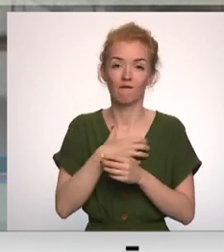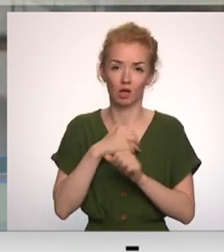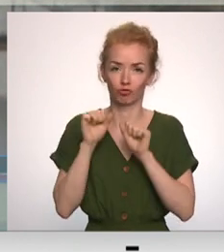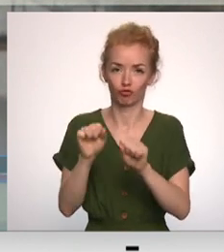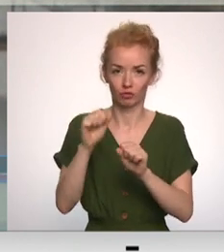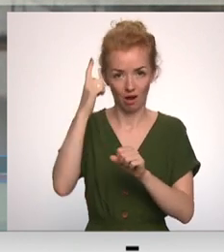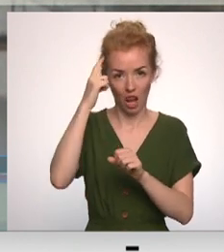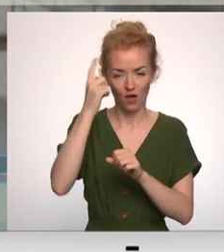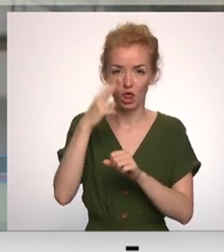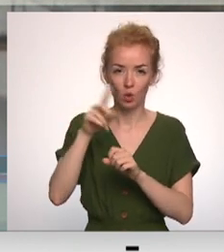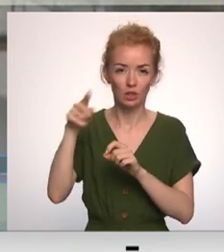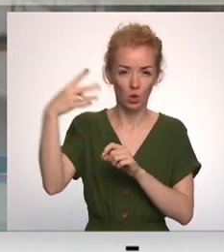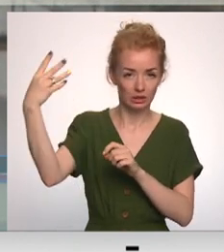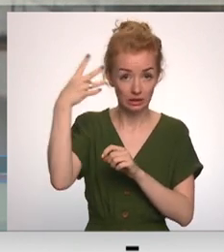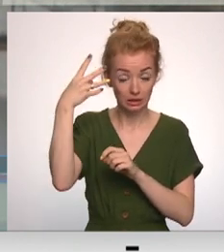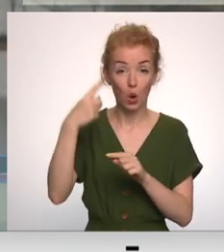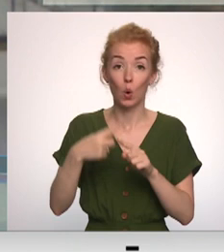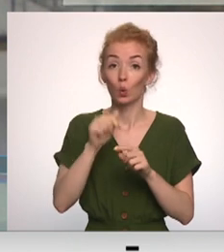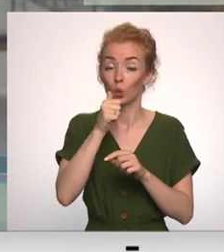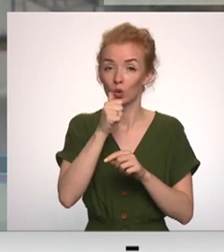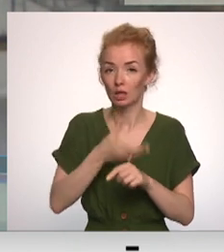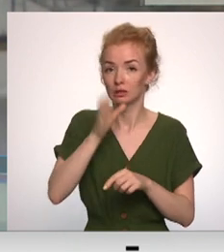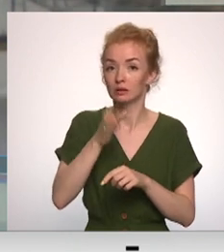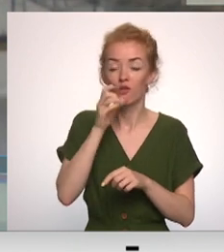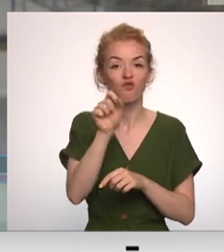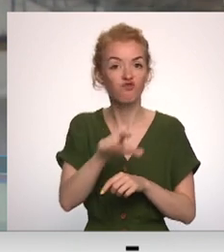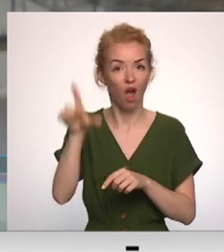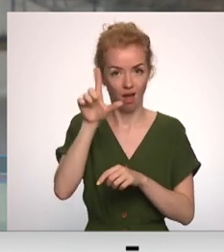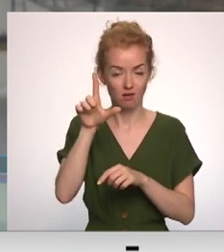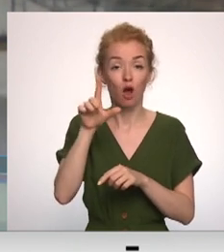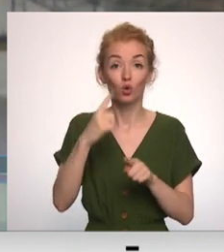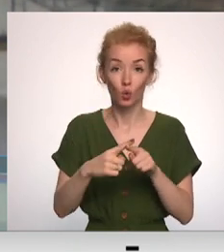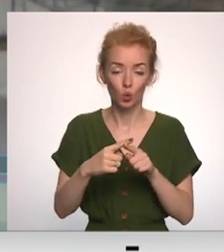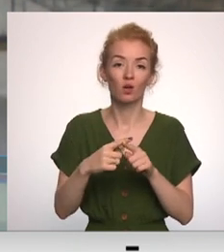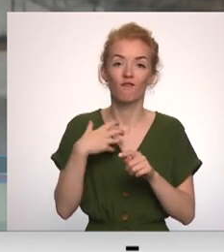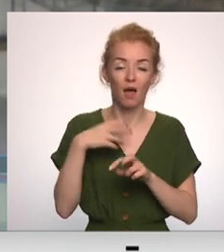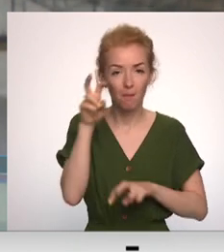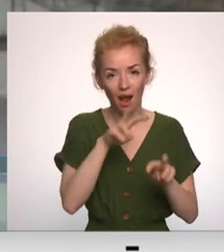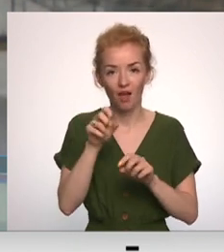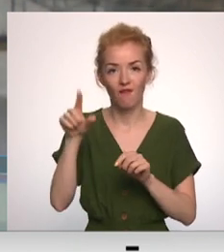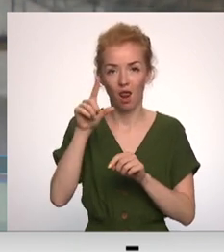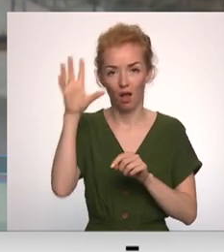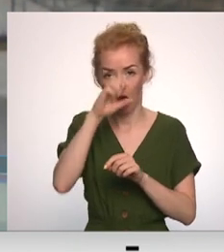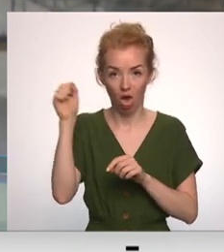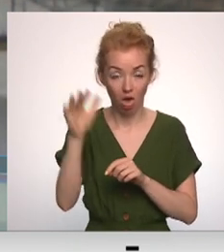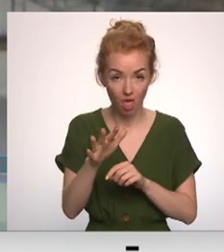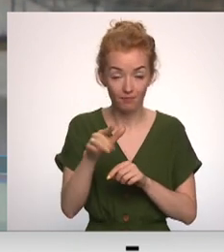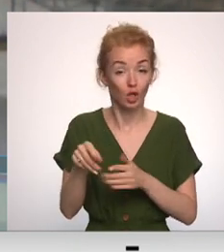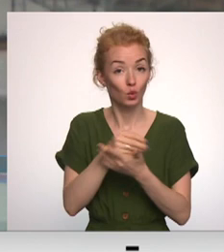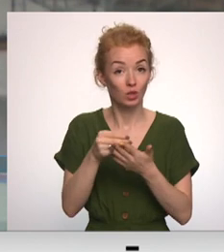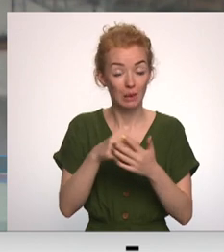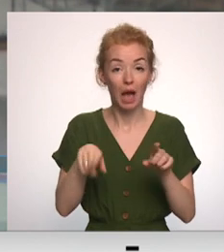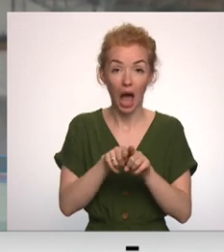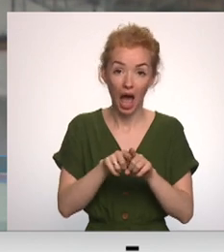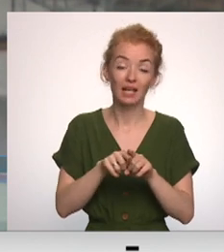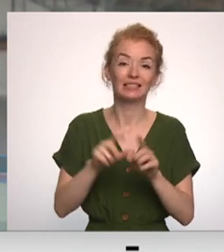galva no tiešiem saules stariem, ūdens jādzer vairāk nekā parasti un svēlmē jāmeklē ēna. Tas nozīmē, ka arī dzīvokļos